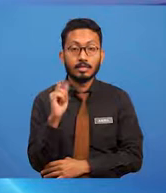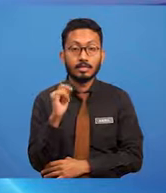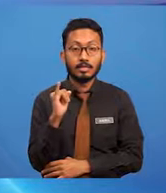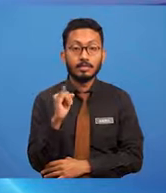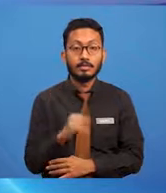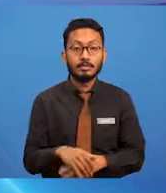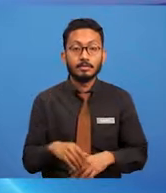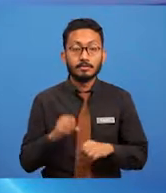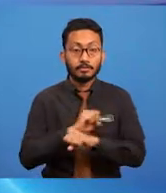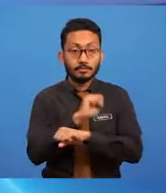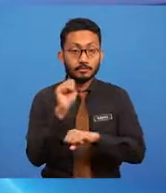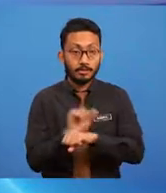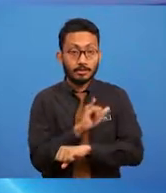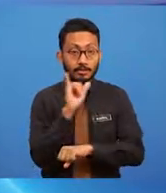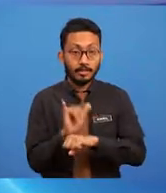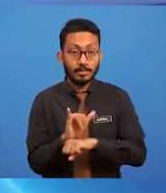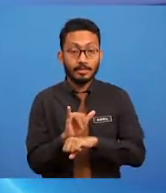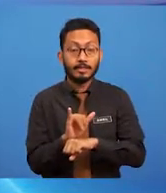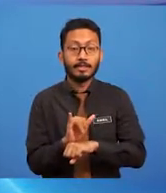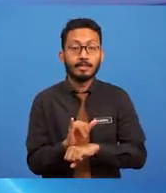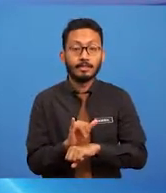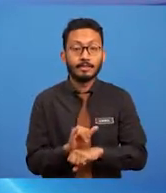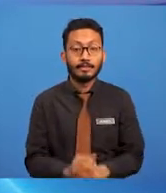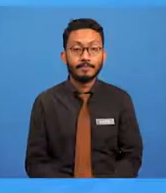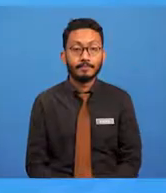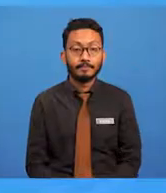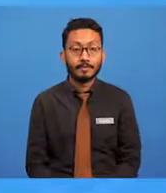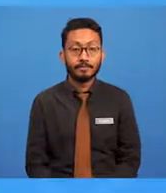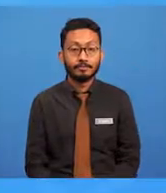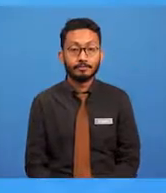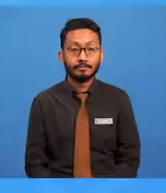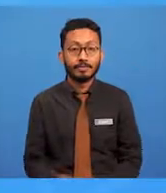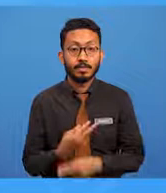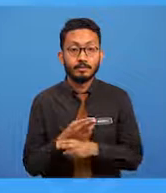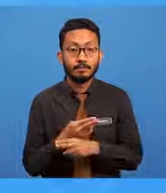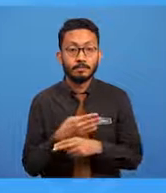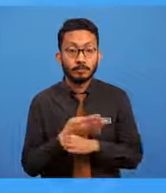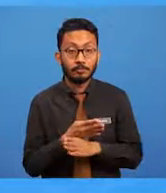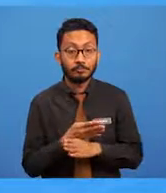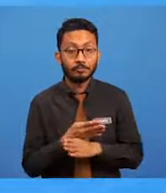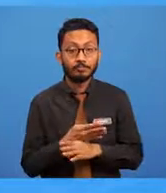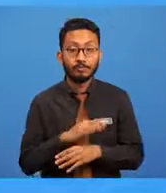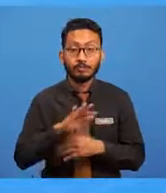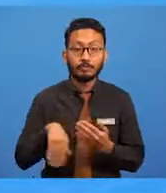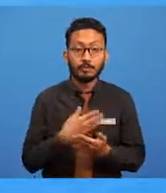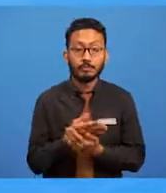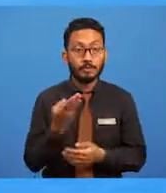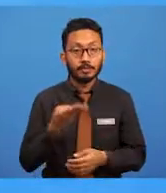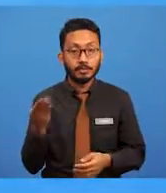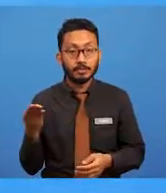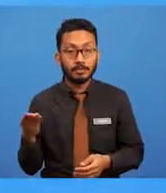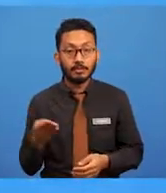rekaannya meliputi semua bahan iaitu dokumen, kepala surat, kad